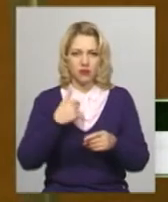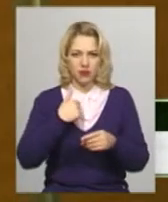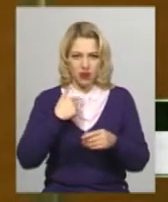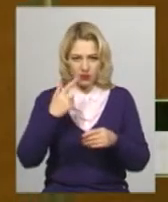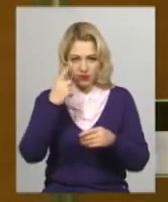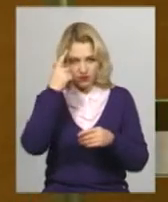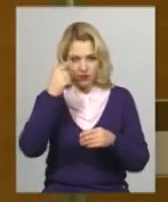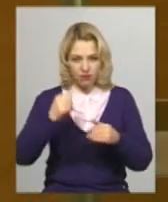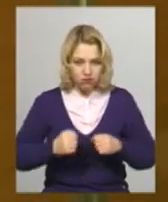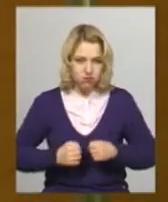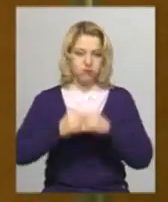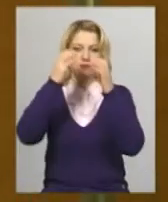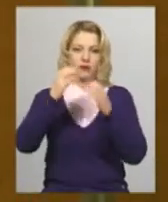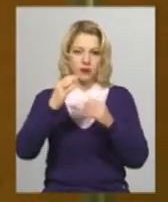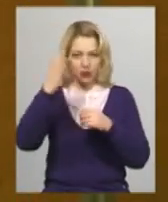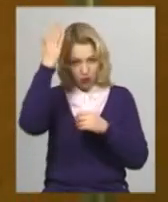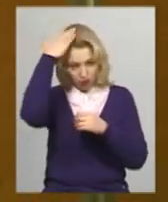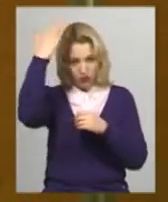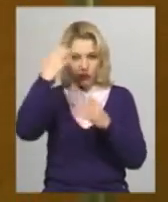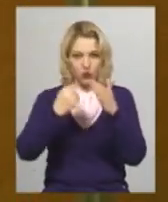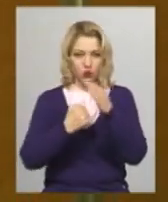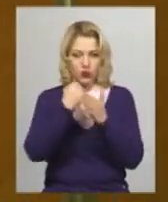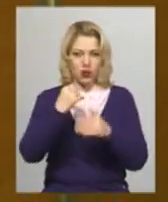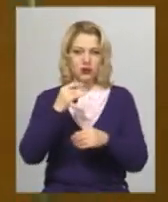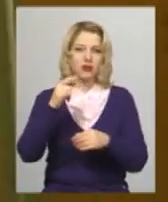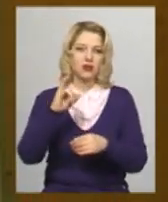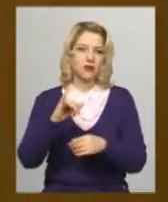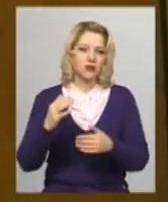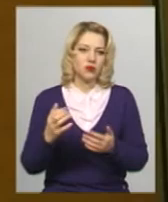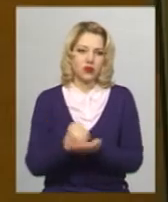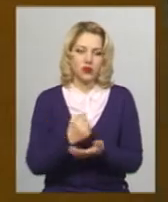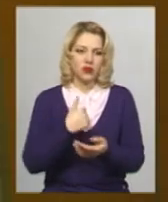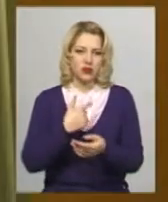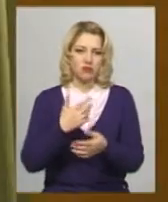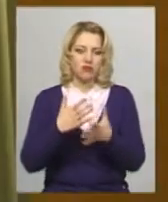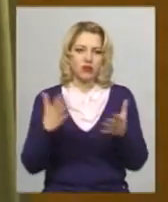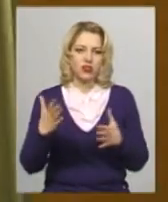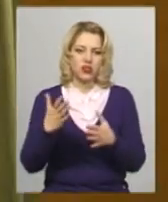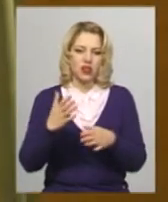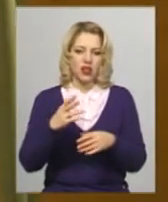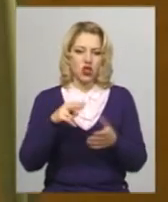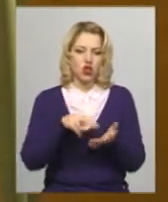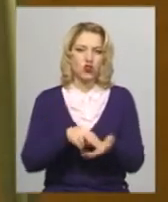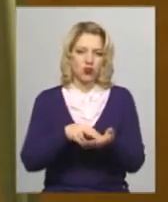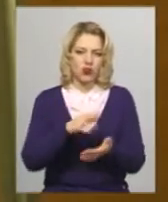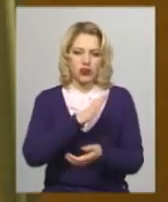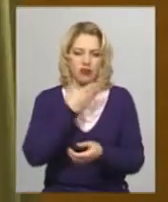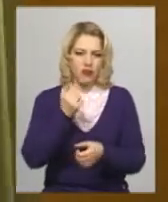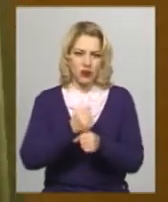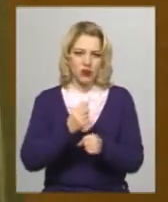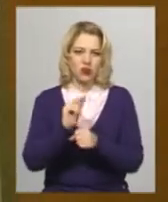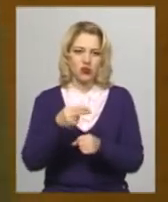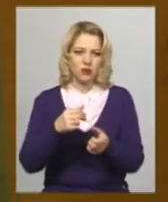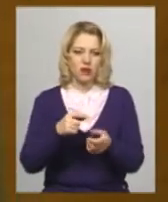годину визволили. Так що, хороше, не має нічого більше, не працює, чим працює. Це застрявання було необычно, зупинився, він